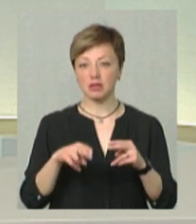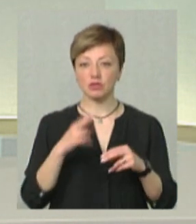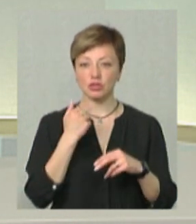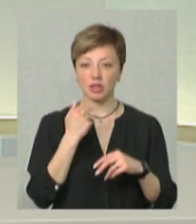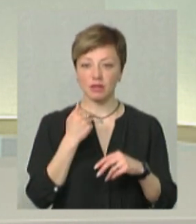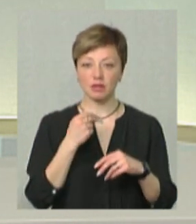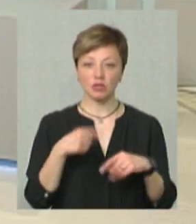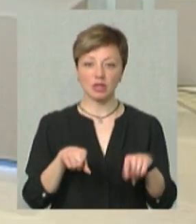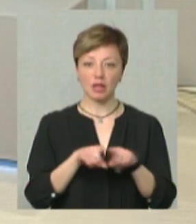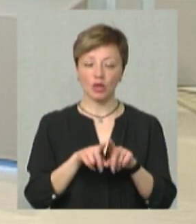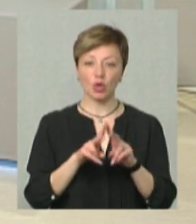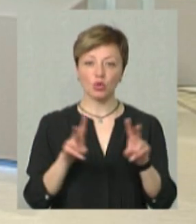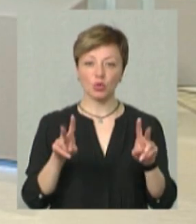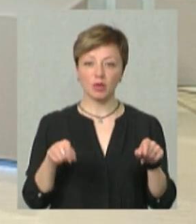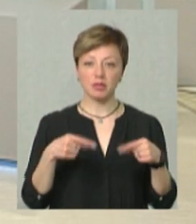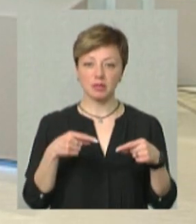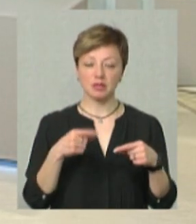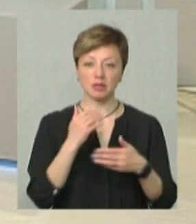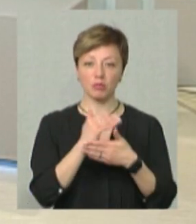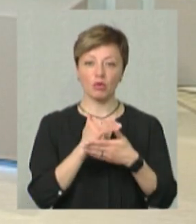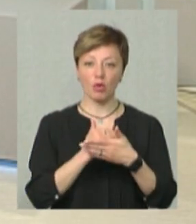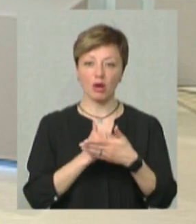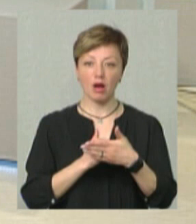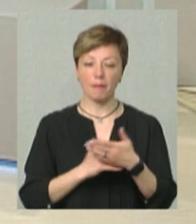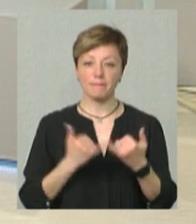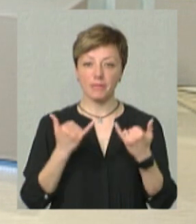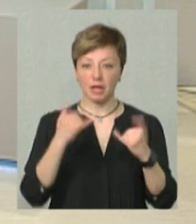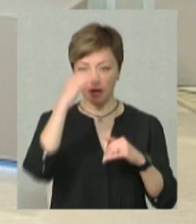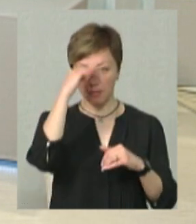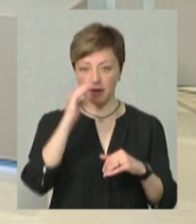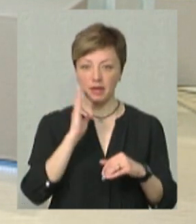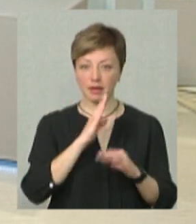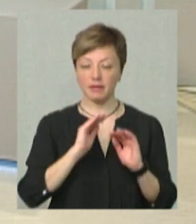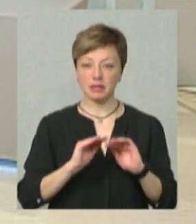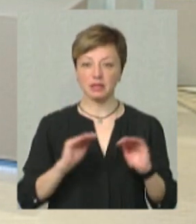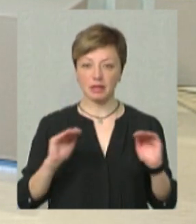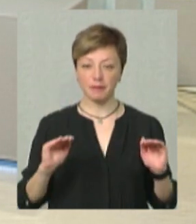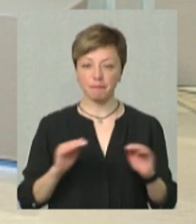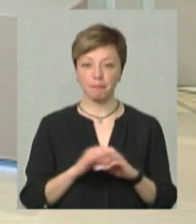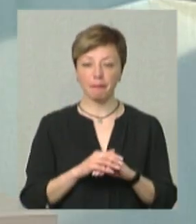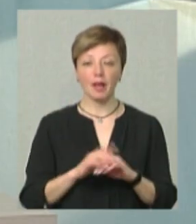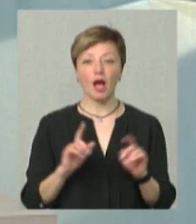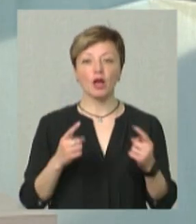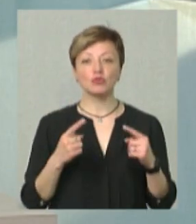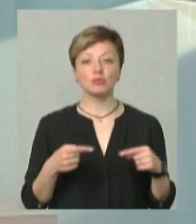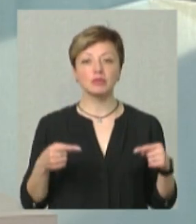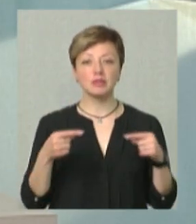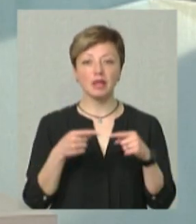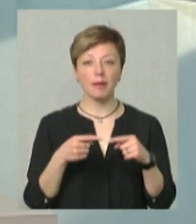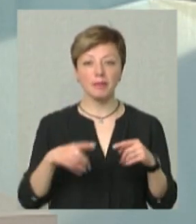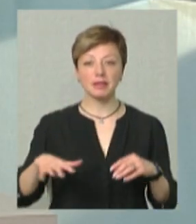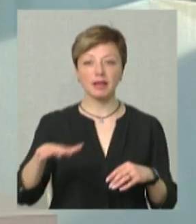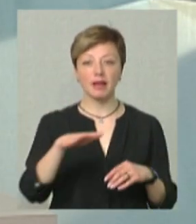Таких реабілітаційних програм для батьків та дітей. А чому саме екосистема для